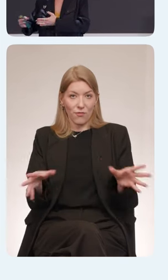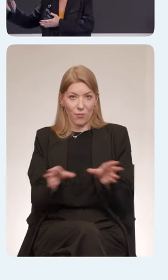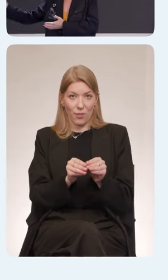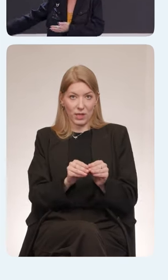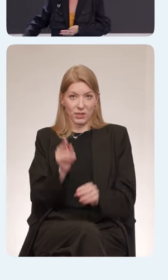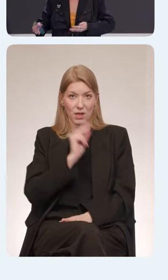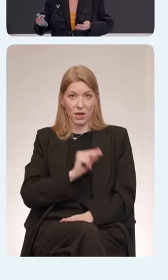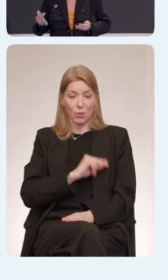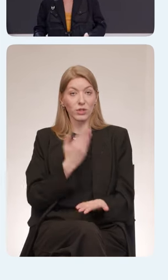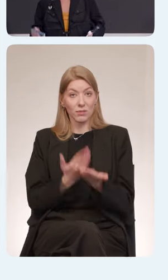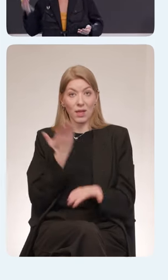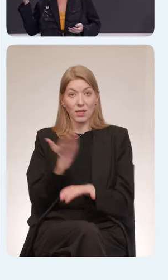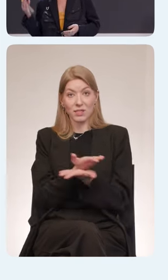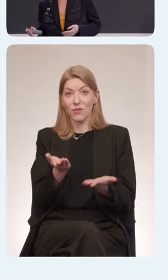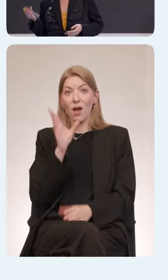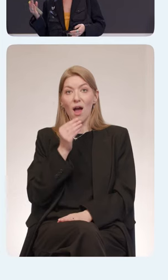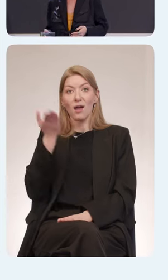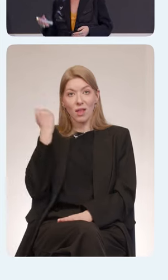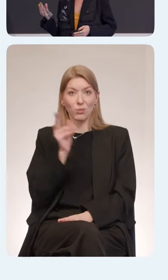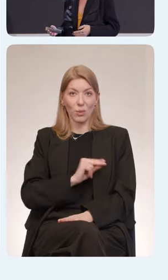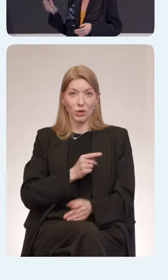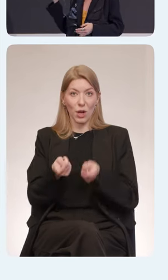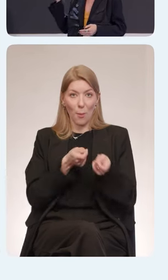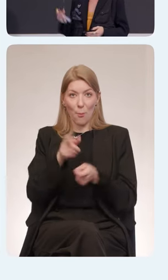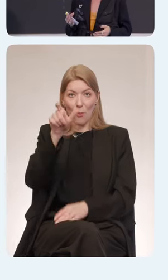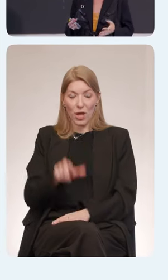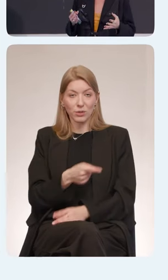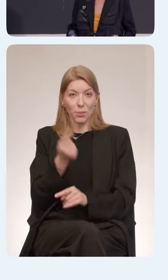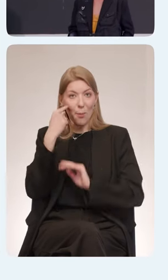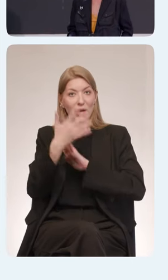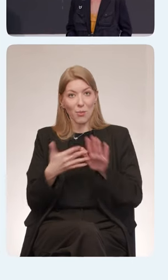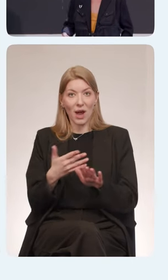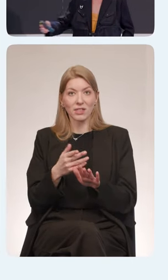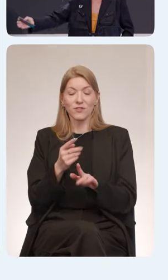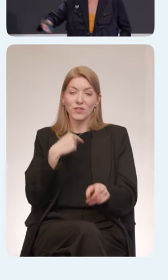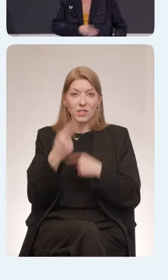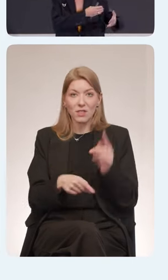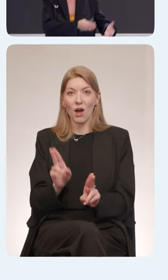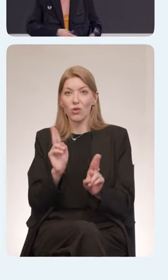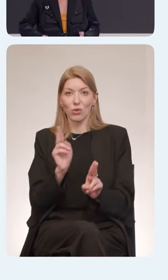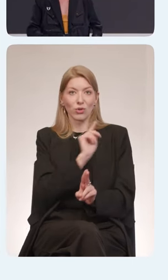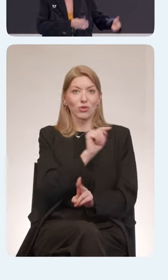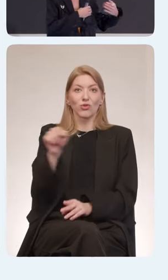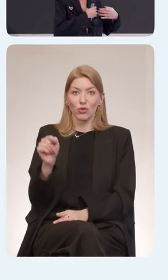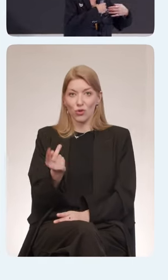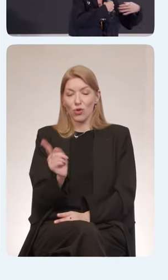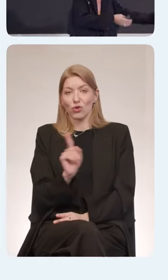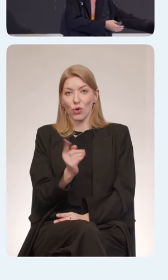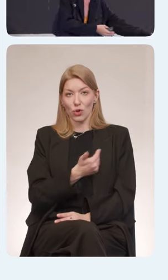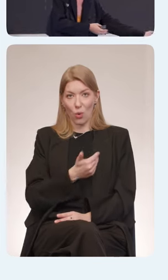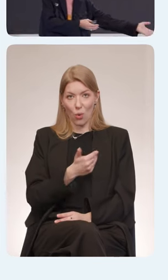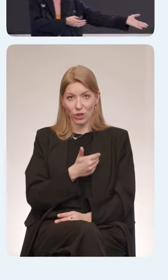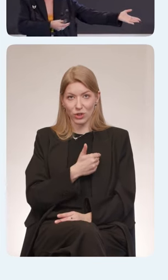позицию менеджера, вы понимаете, что у вас каждый конец квартала от вас все все хотят. Еще приходит менеджер по доступности, это вас хочет